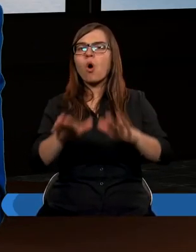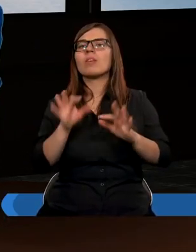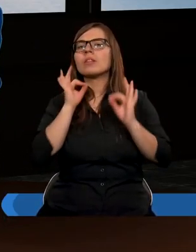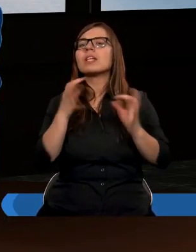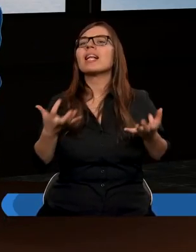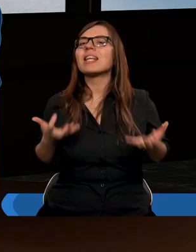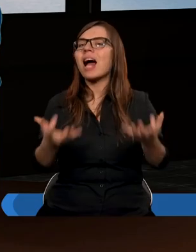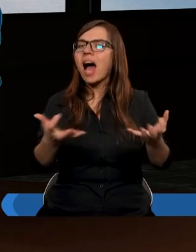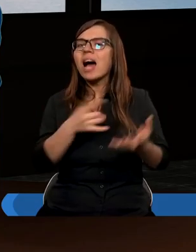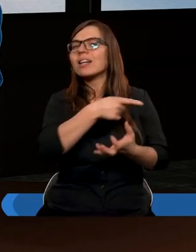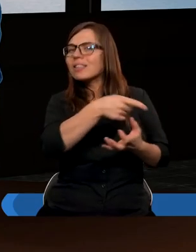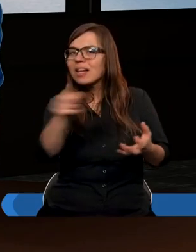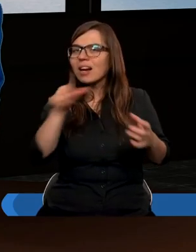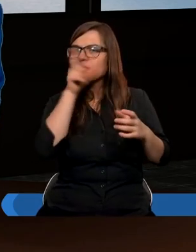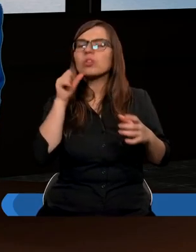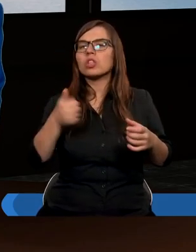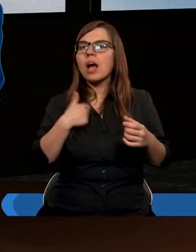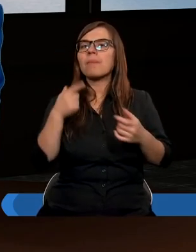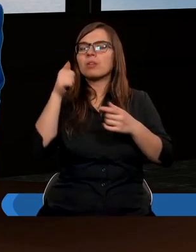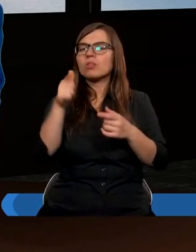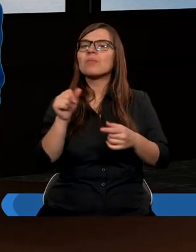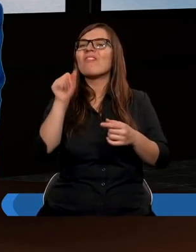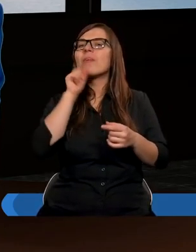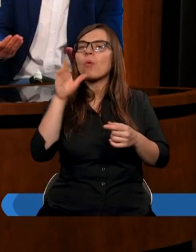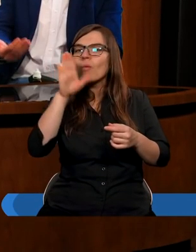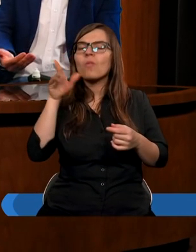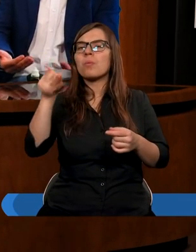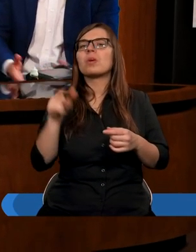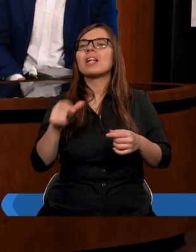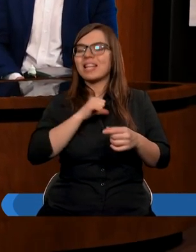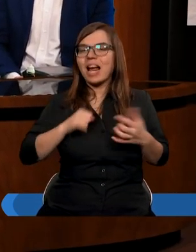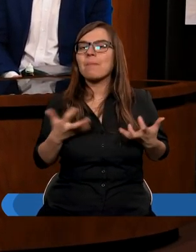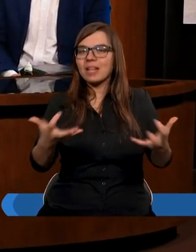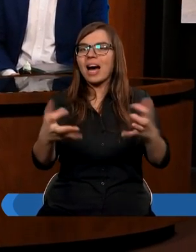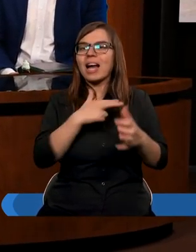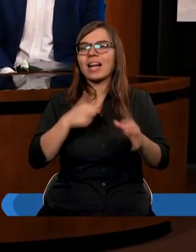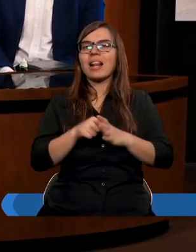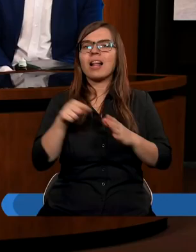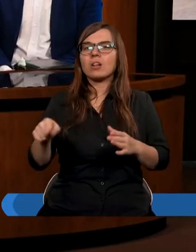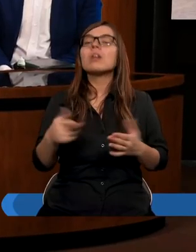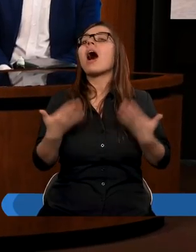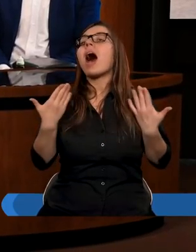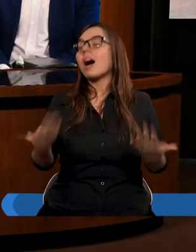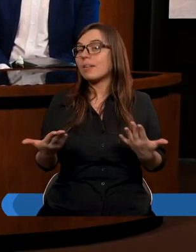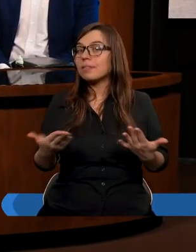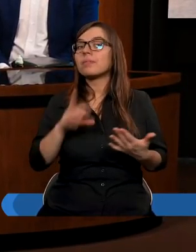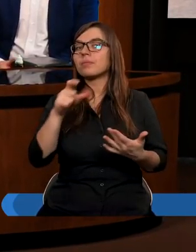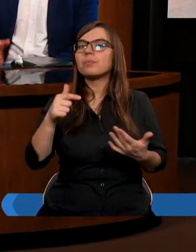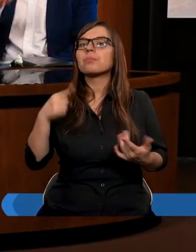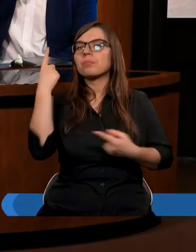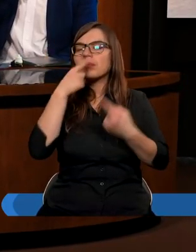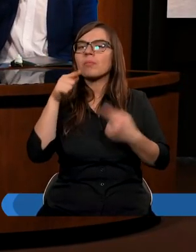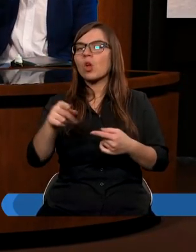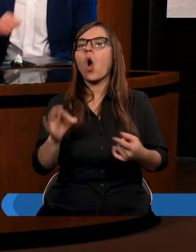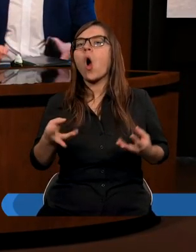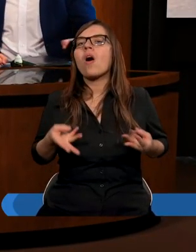I zachęca nas do tego, abyśmy po prostu Boga w tym wypróbowali. Sam Pan Bóg nas do tego zachęca. A więc myślimy tutaj o